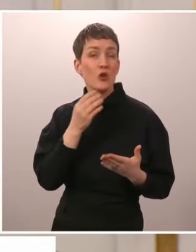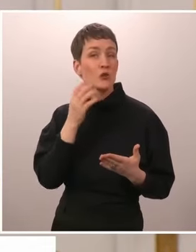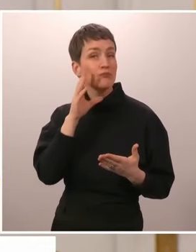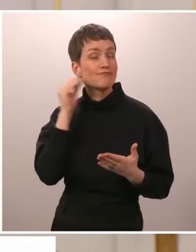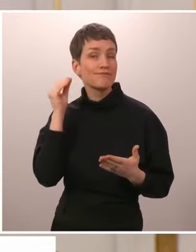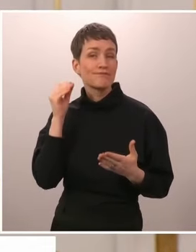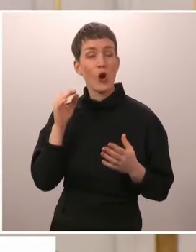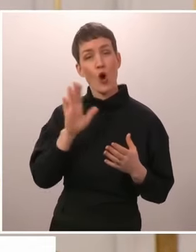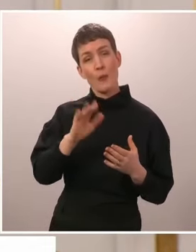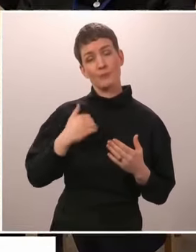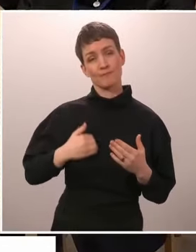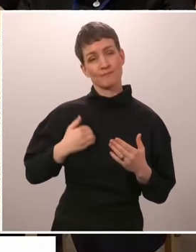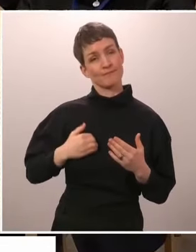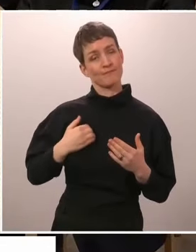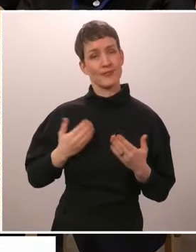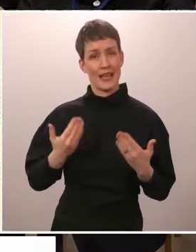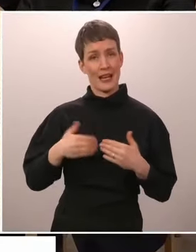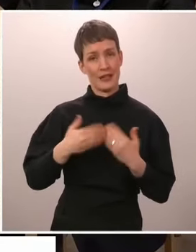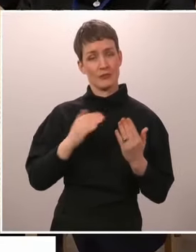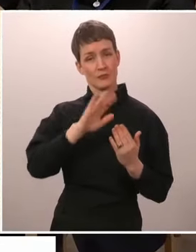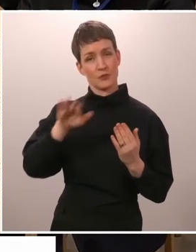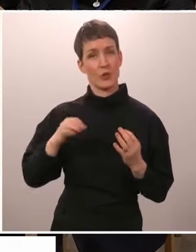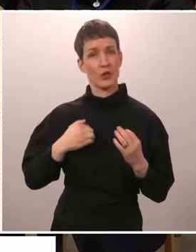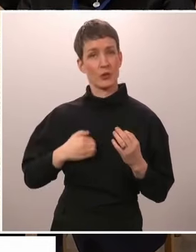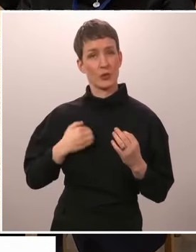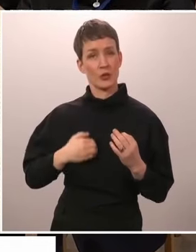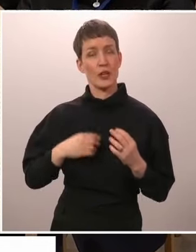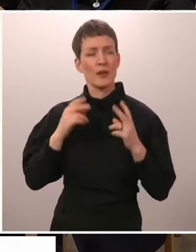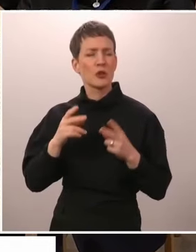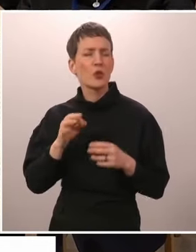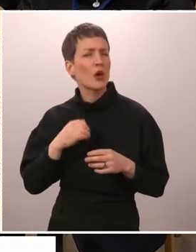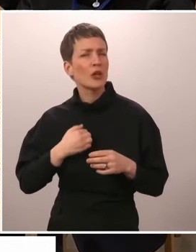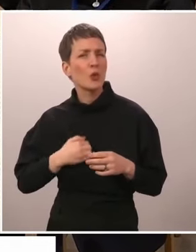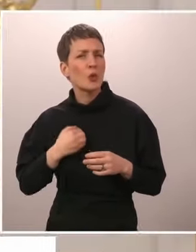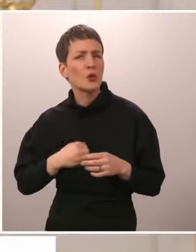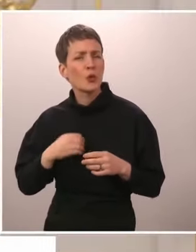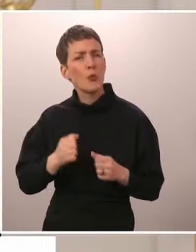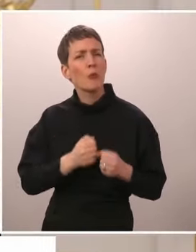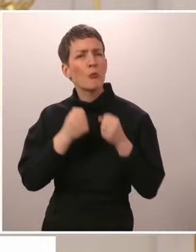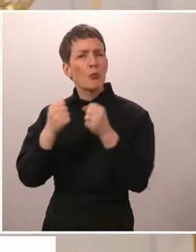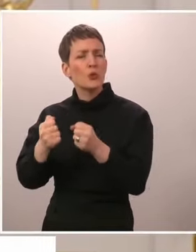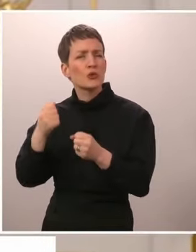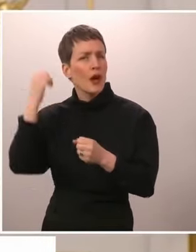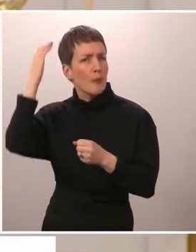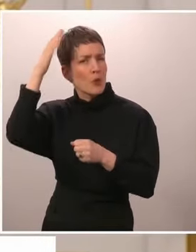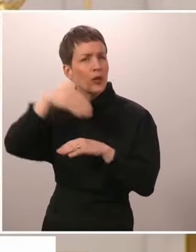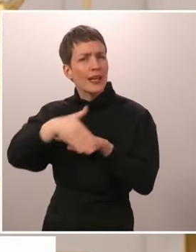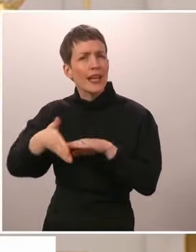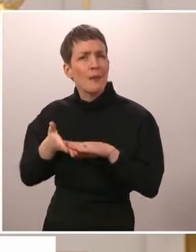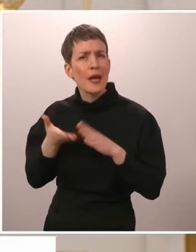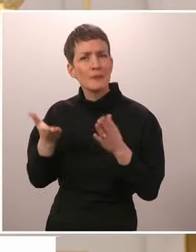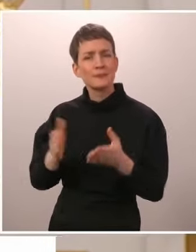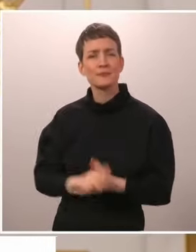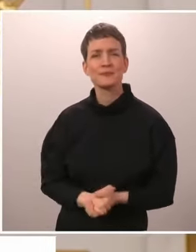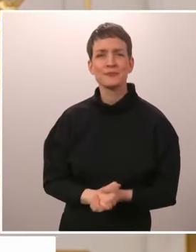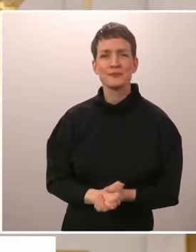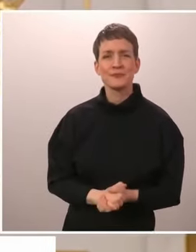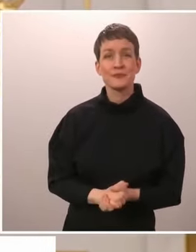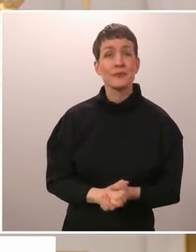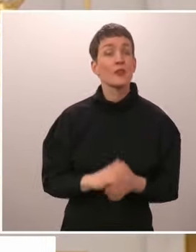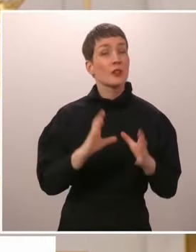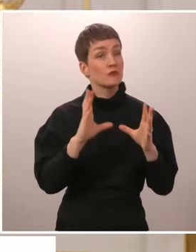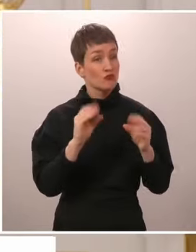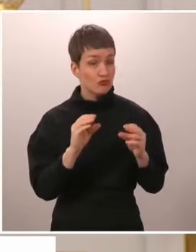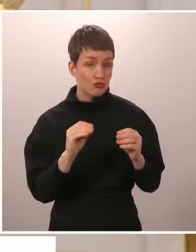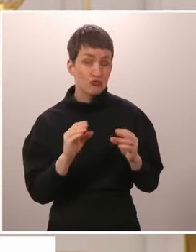och sen en annan känslofråga, det vill säga hur känns det att bli mungsnesbo? Ja, det här, ja nu hade förstås varit liksom en berg- och